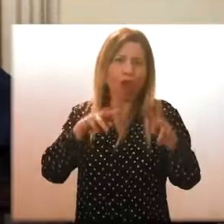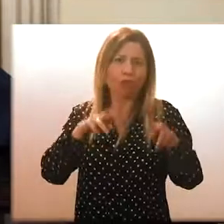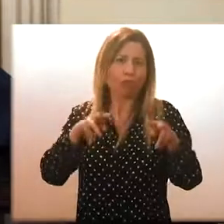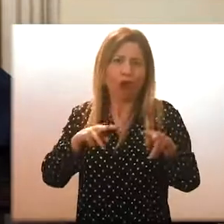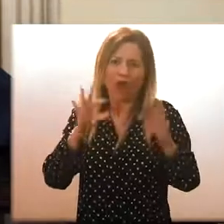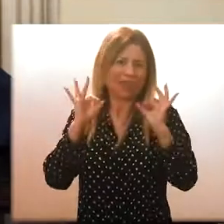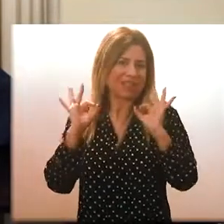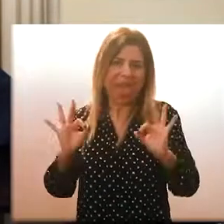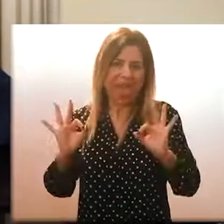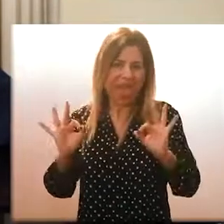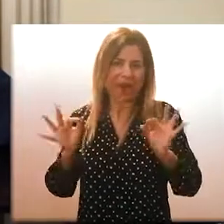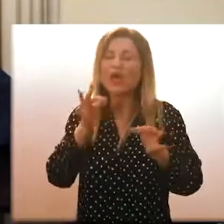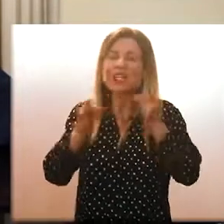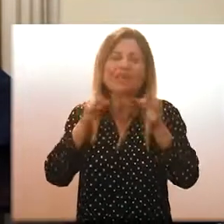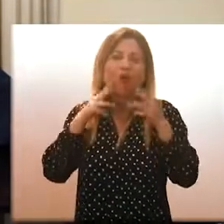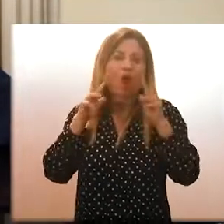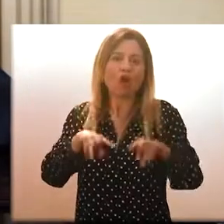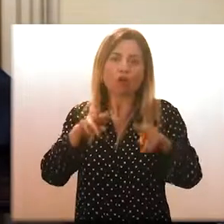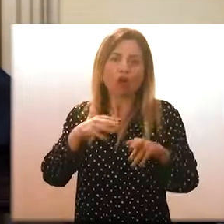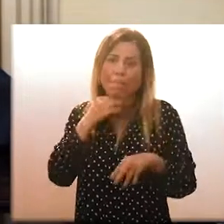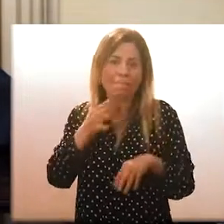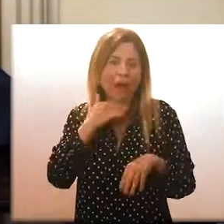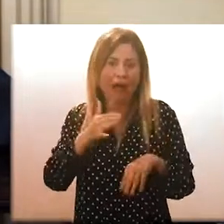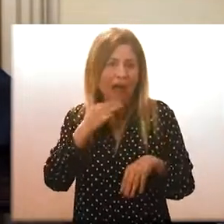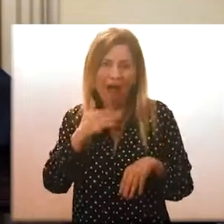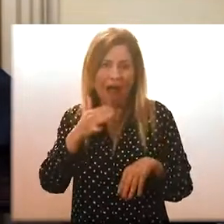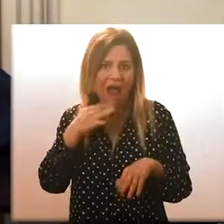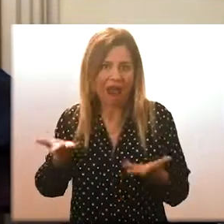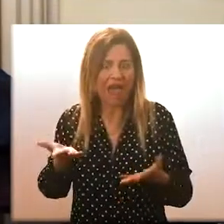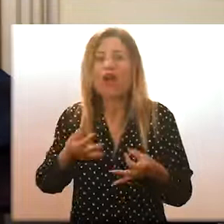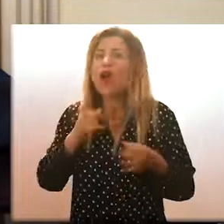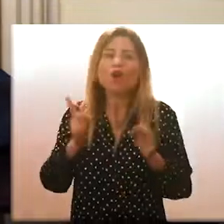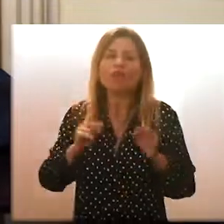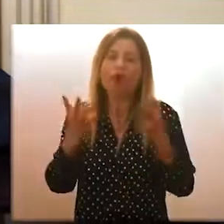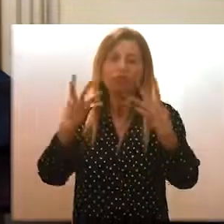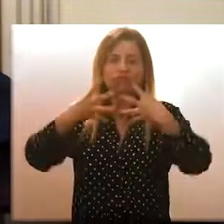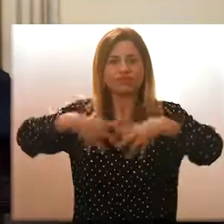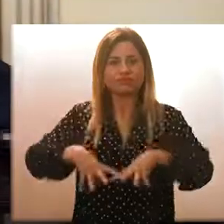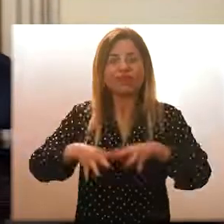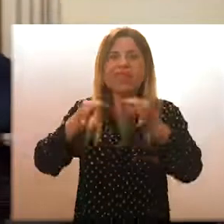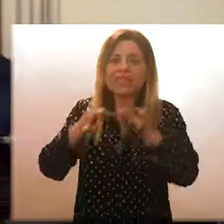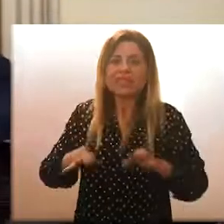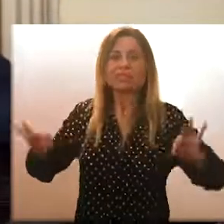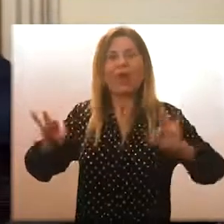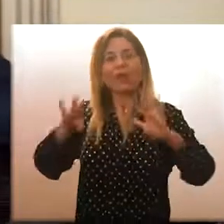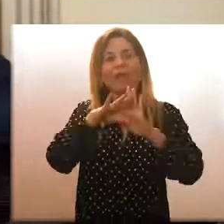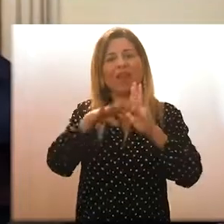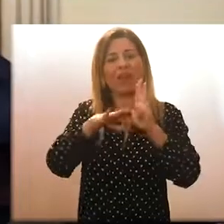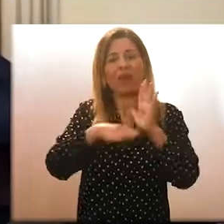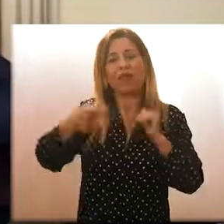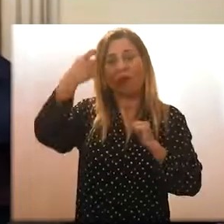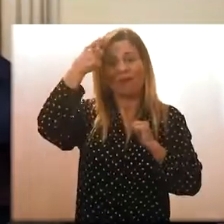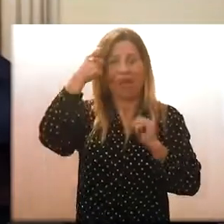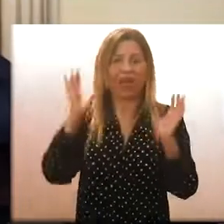saltati. Non ci sono stati controlli a monte e quindi non è stato attuato il rispetto dei decreti governativi e